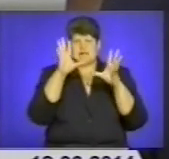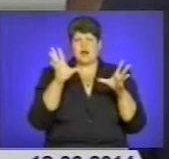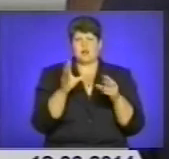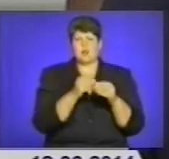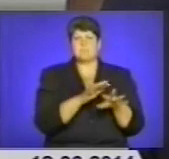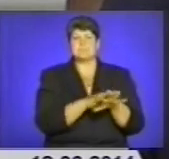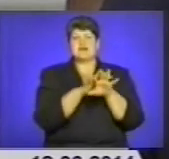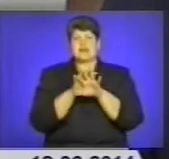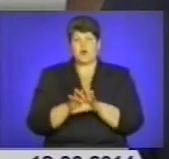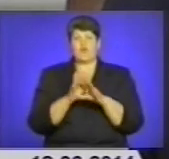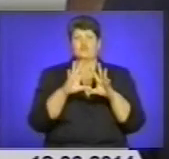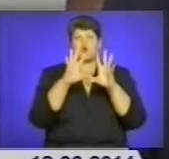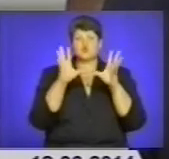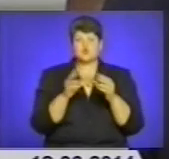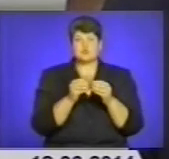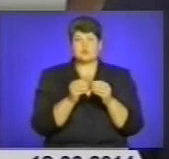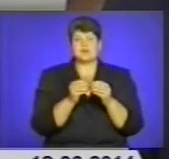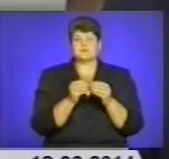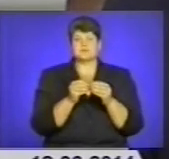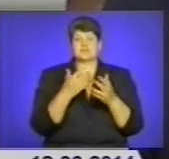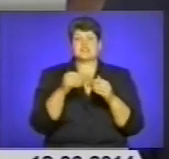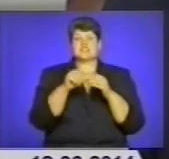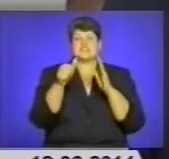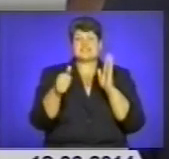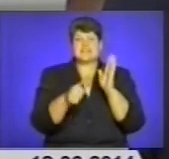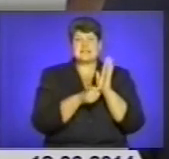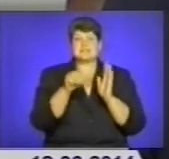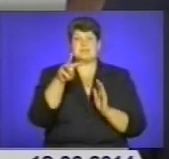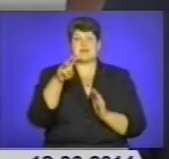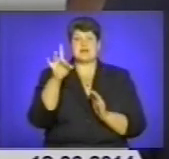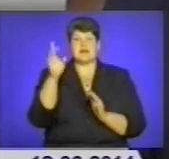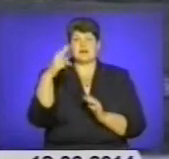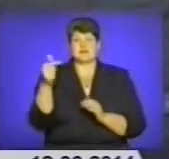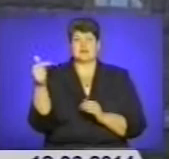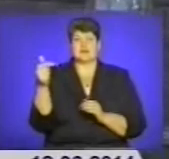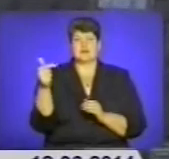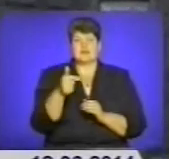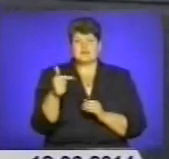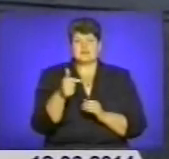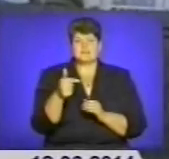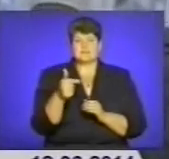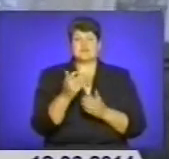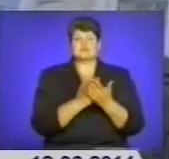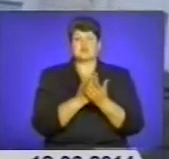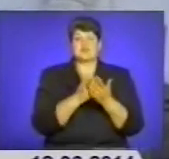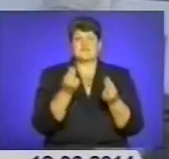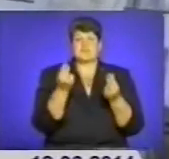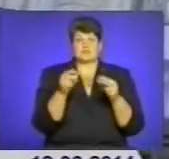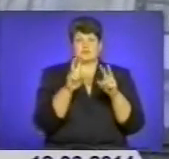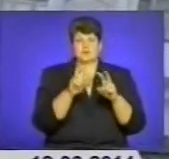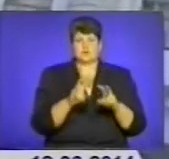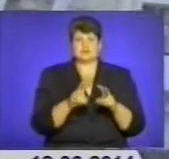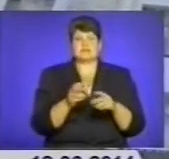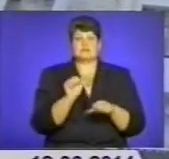перерахована сума в розмірі 16 мільярдів гривень. Десь служба фінансового моніторингу заблокувала